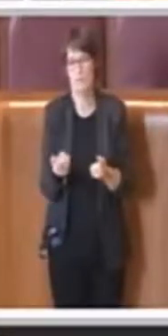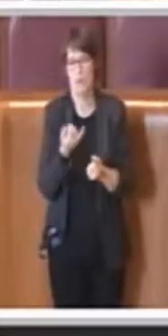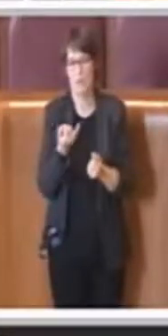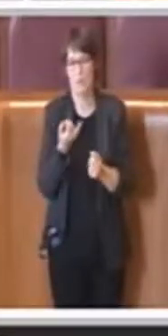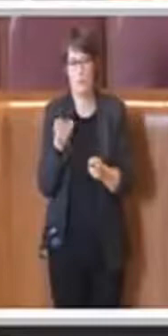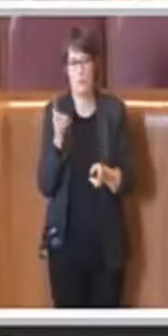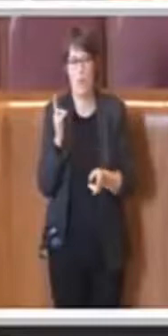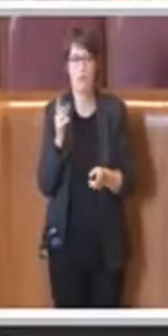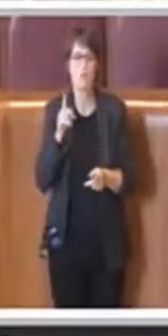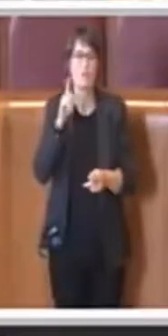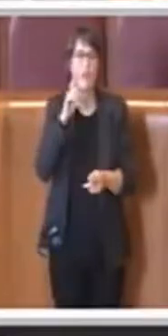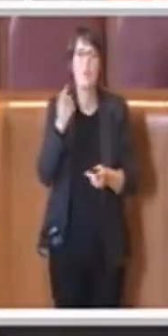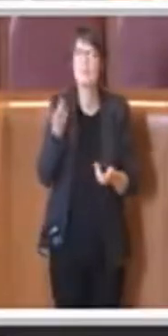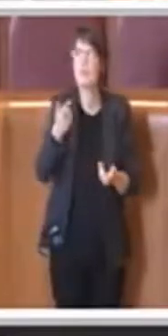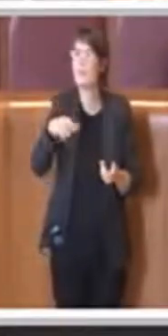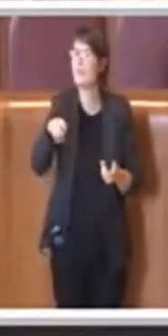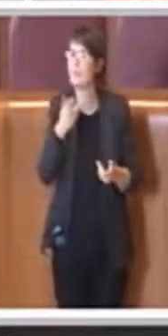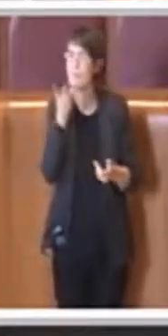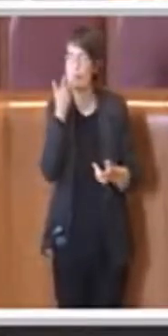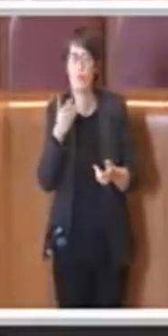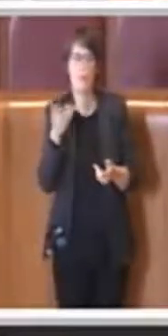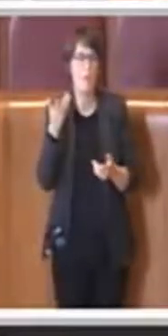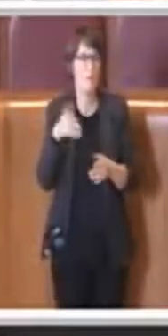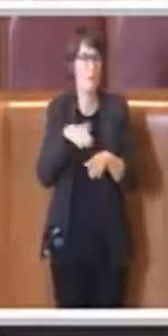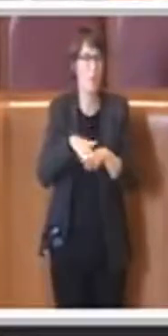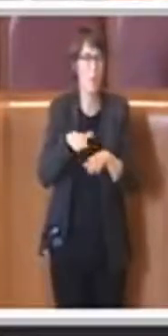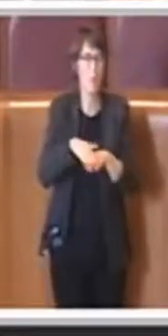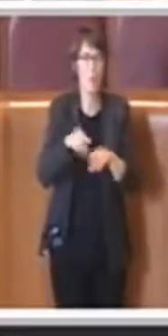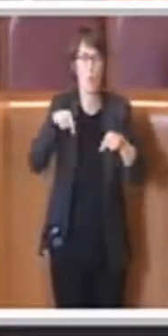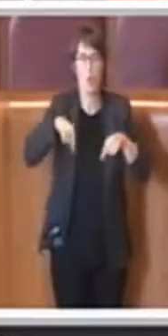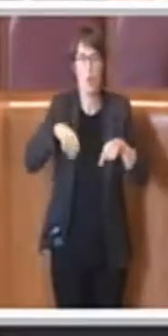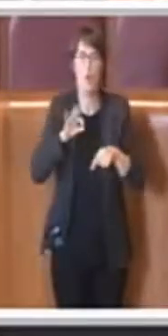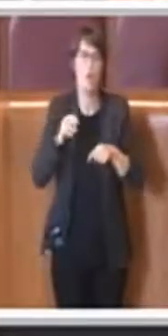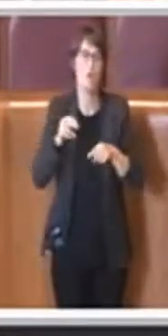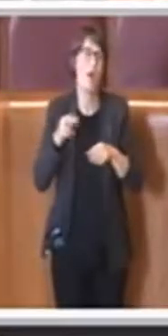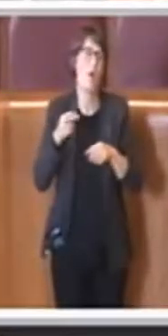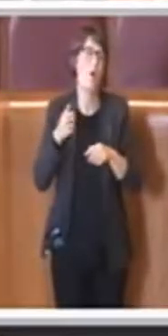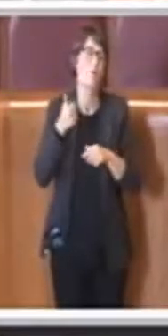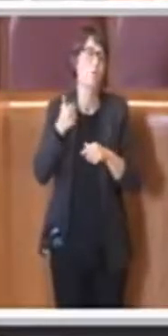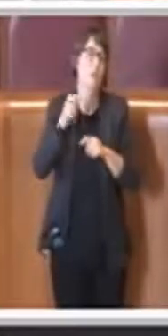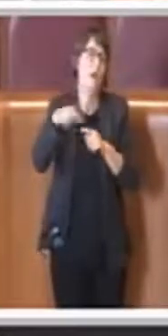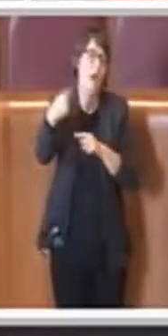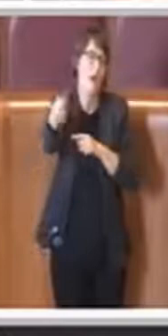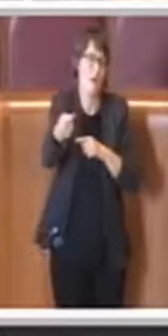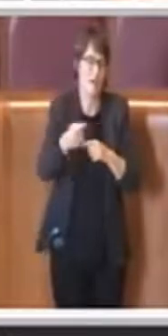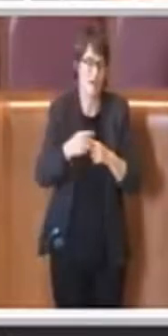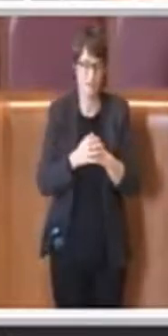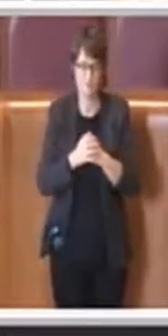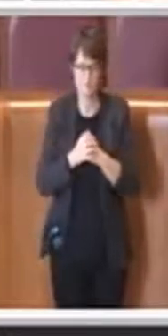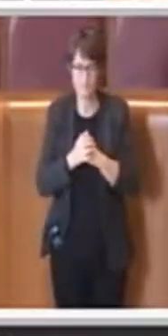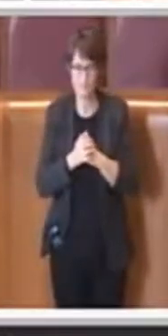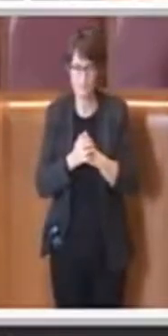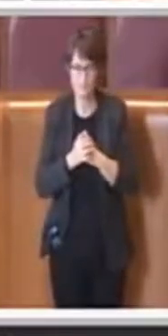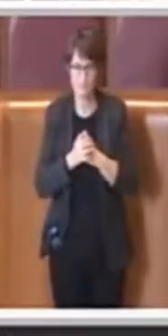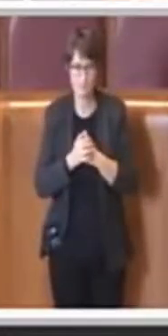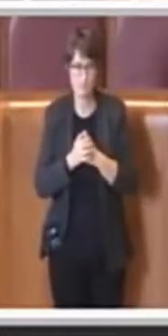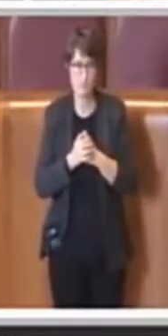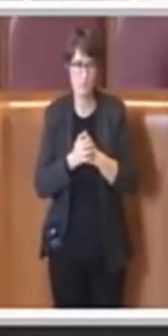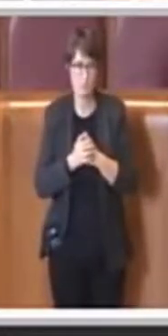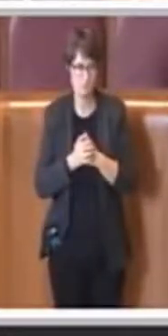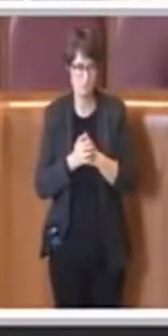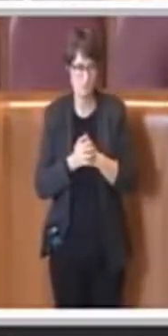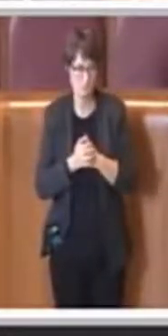utilizzarlo anche nei prossimi anni. Ovviamente questa costituisce un po'